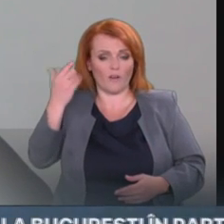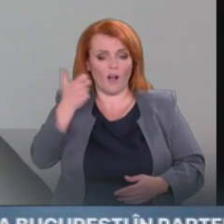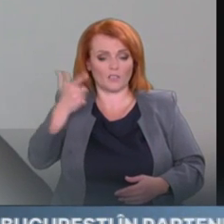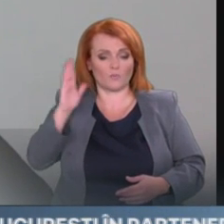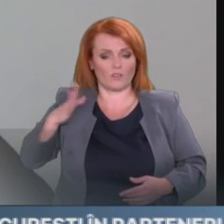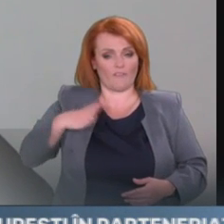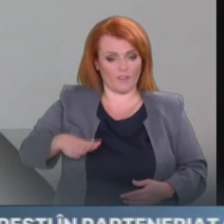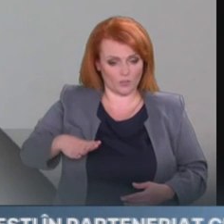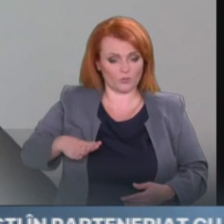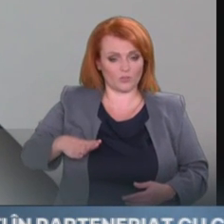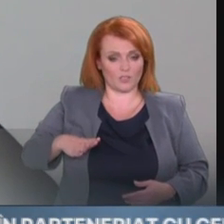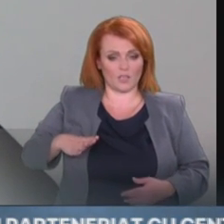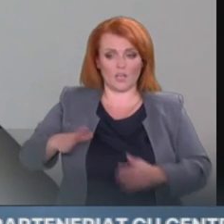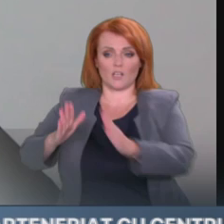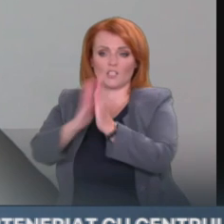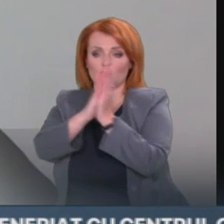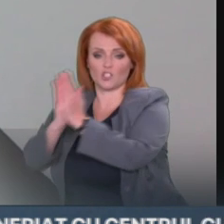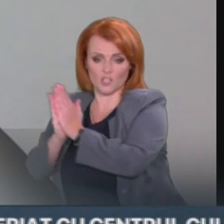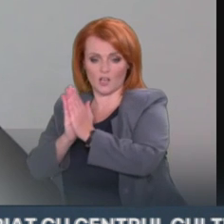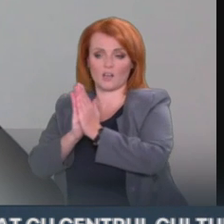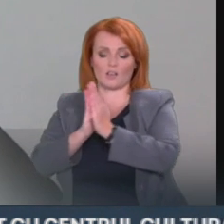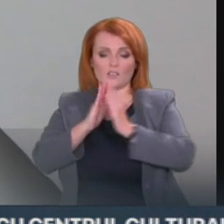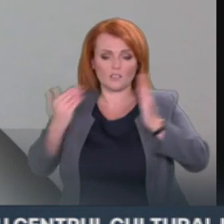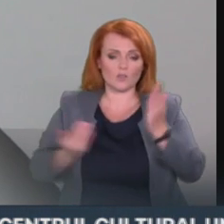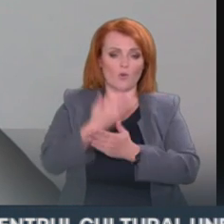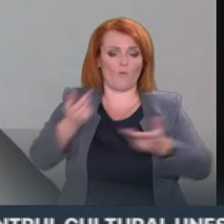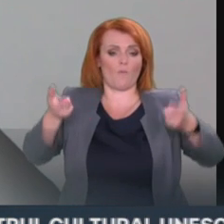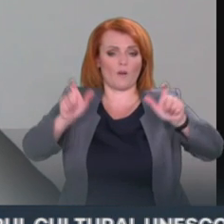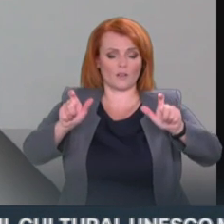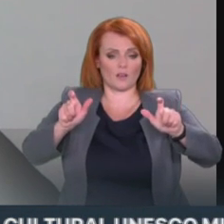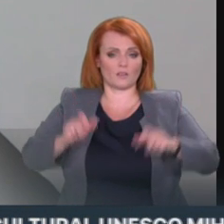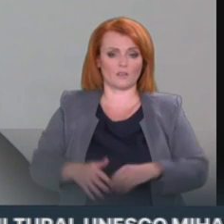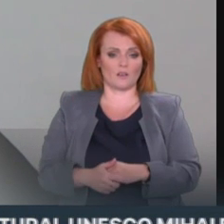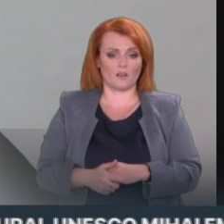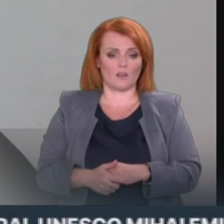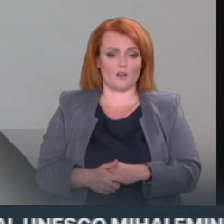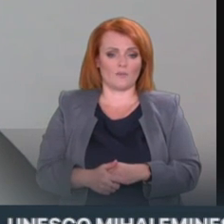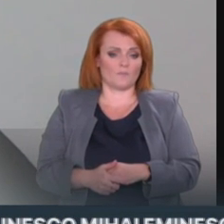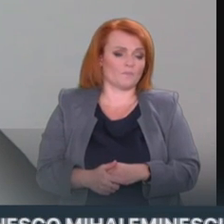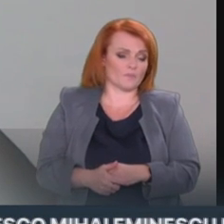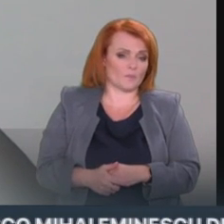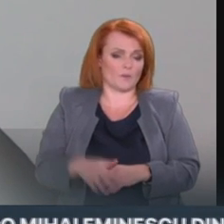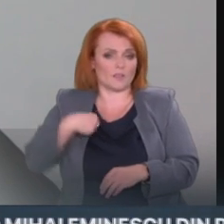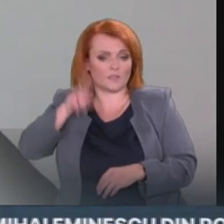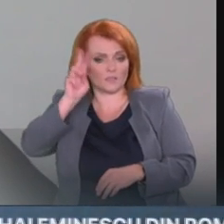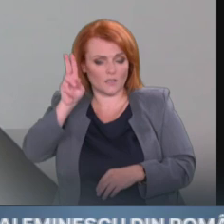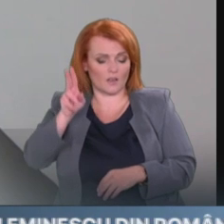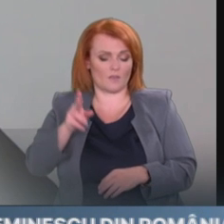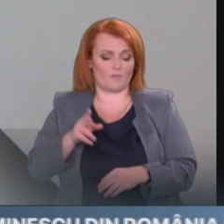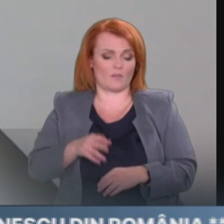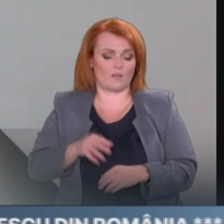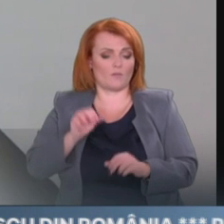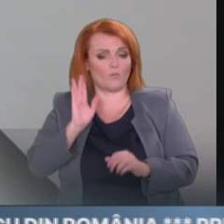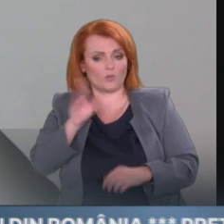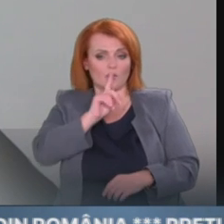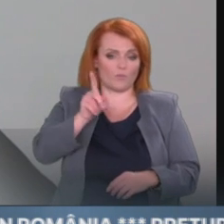ceară revizoria tarifilor. Cum va fi această revizoria tarifilor, noi nu știm, dar vreau